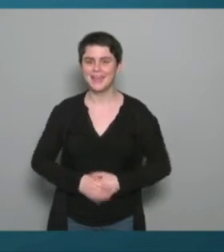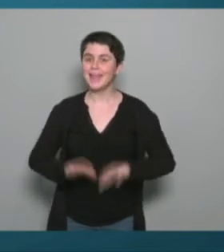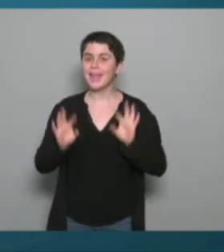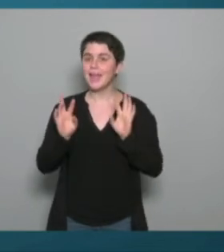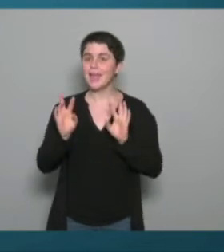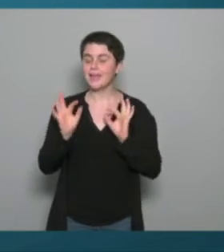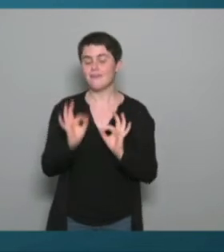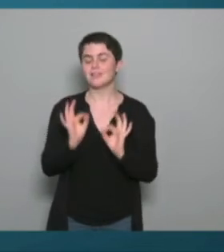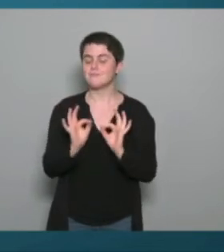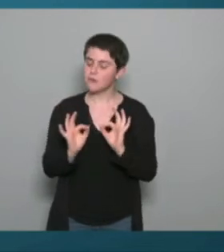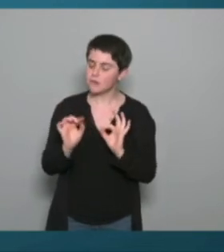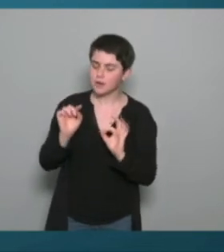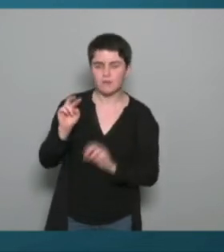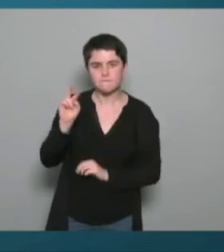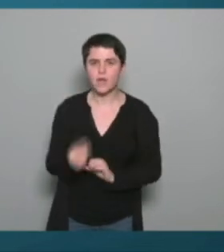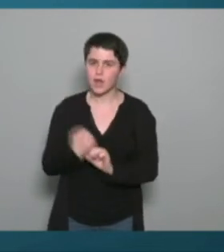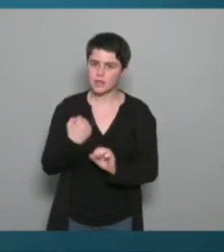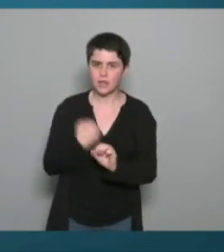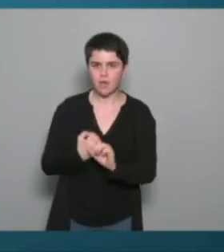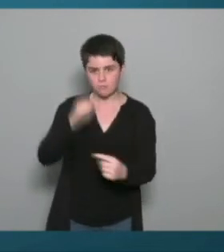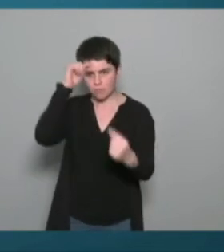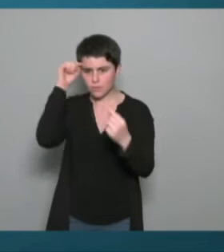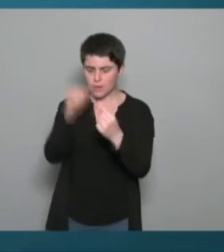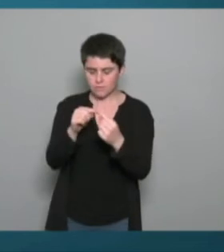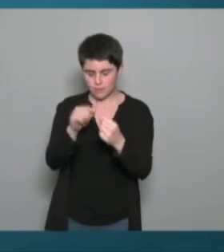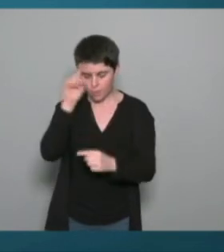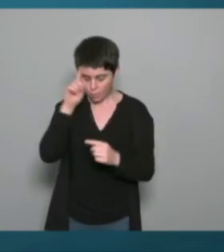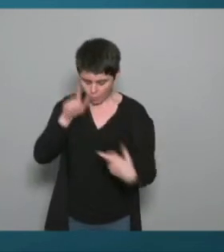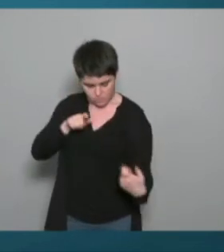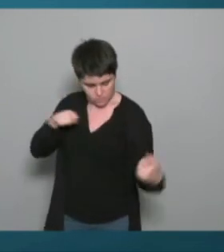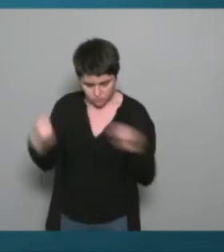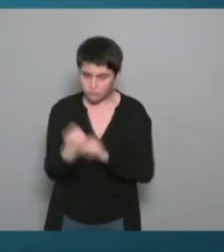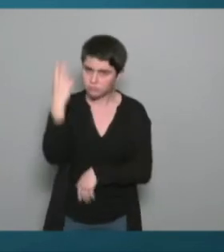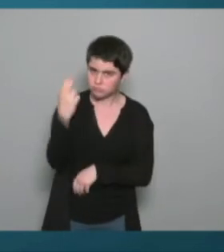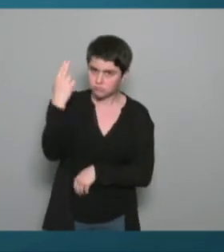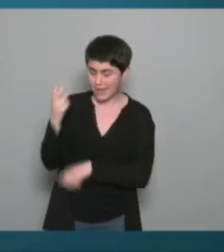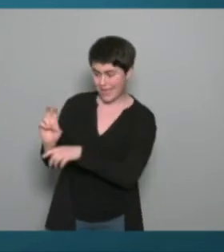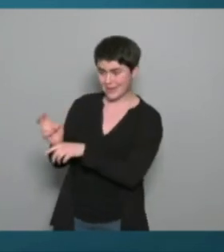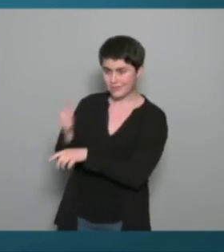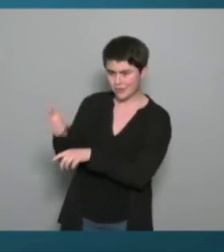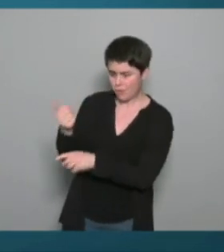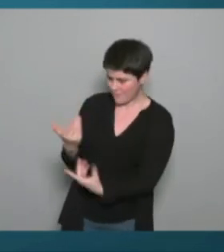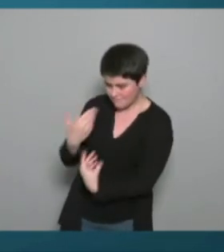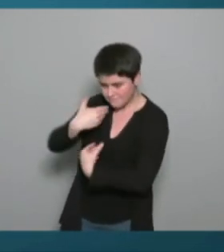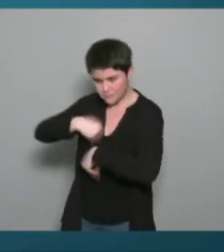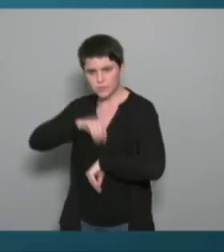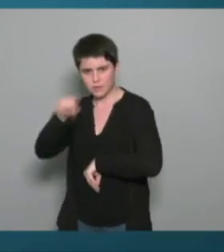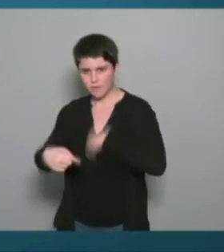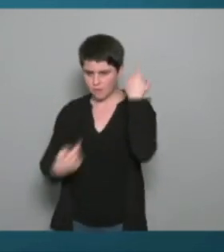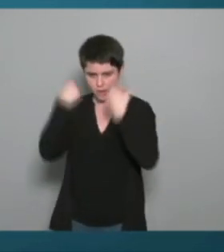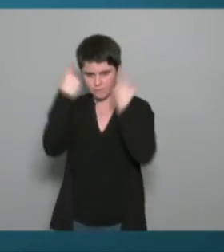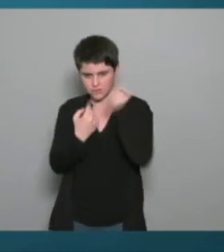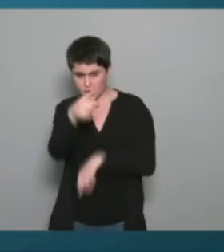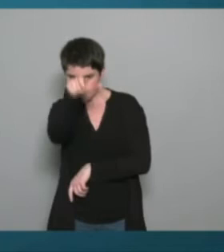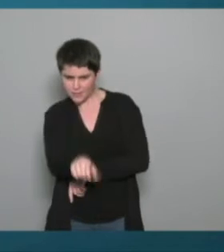que commence à voilà que les éducateurs aussi ont assimilé donc effectivement ces